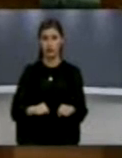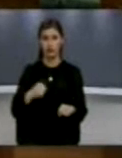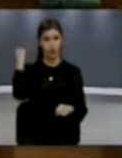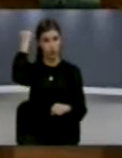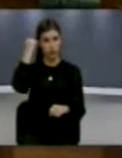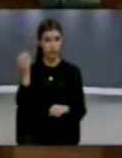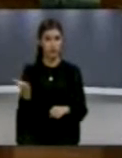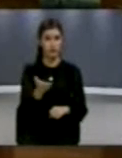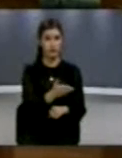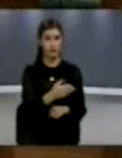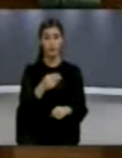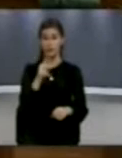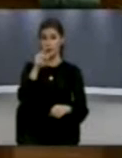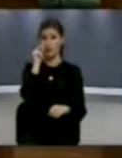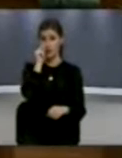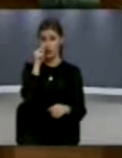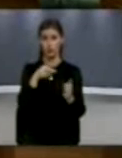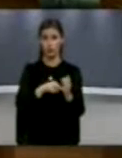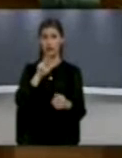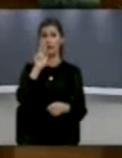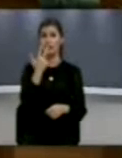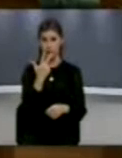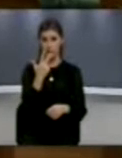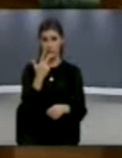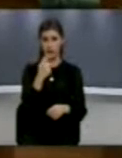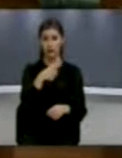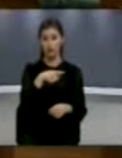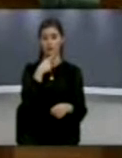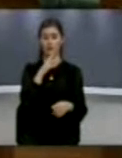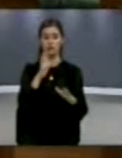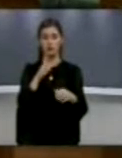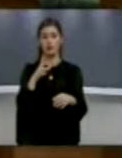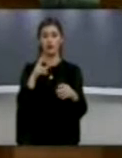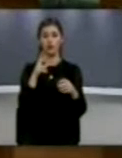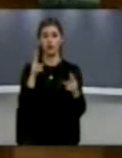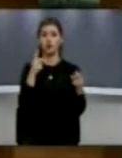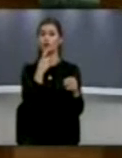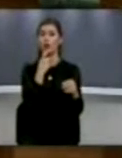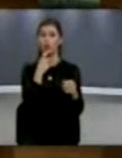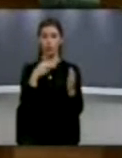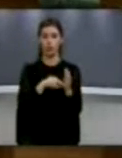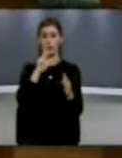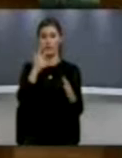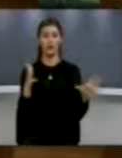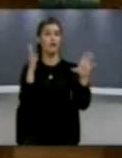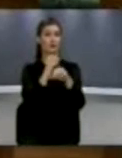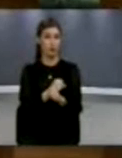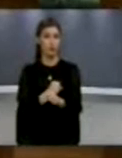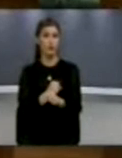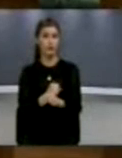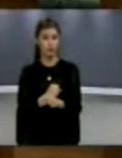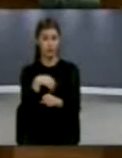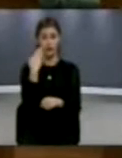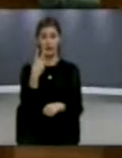majtë vitit 2013 thuët se demarkasjoni me malë në zi përfundon në shtatorë të ati viti pra të vitit 2013. Me